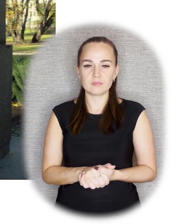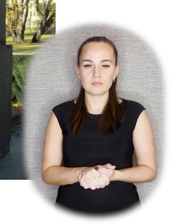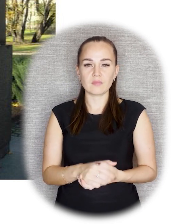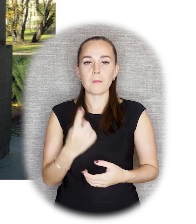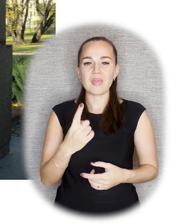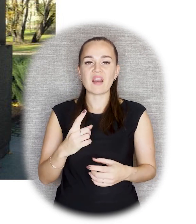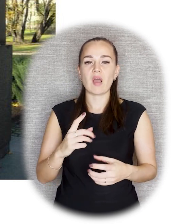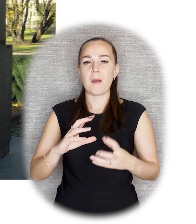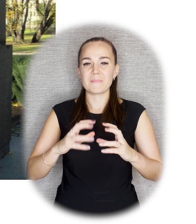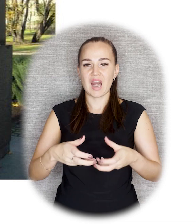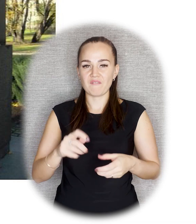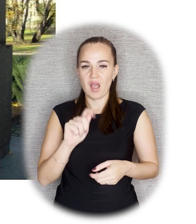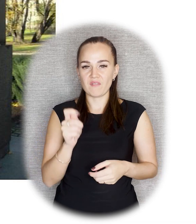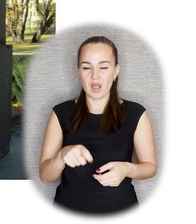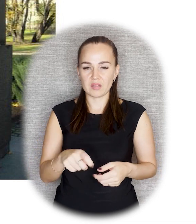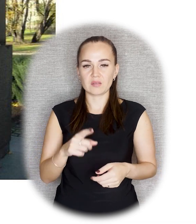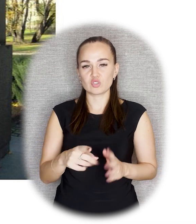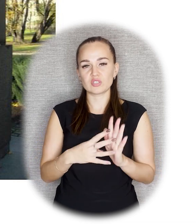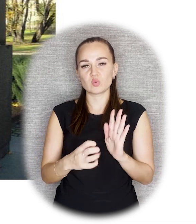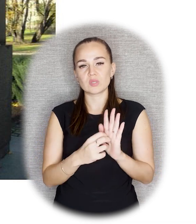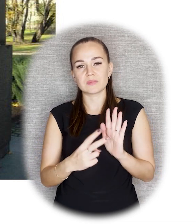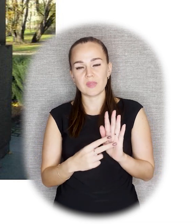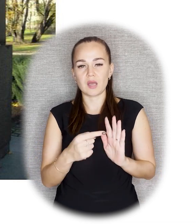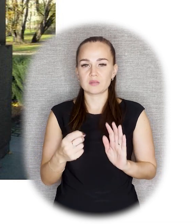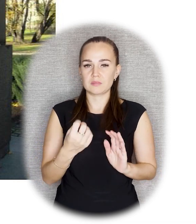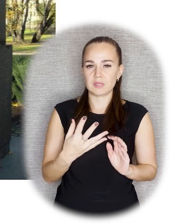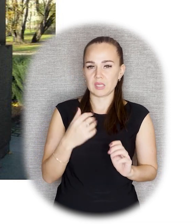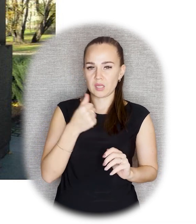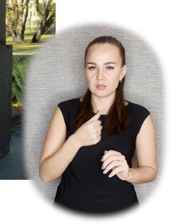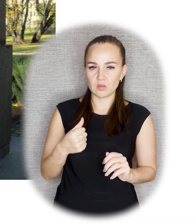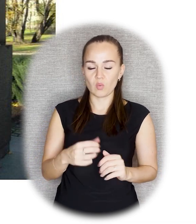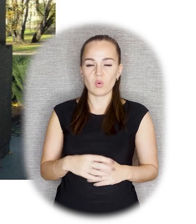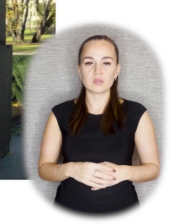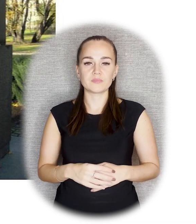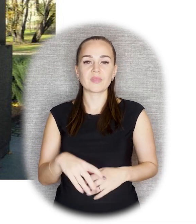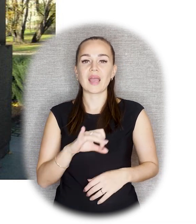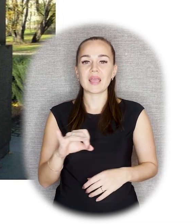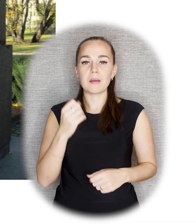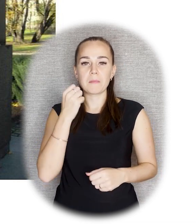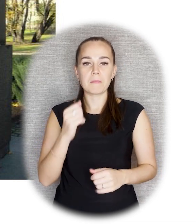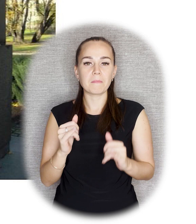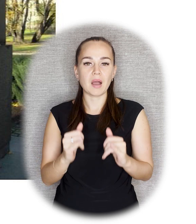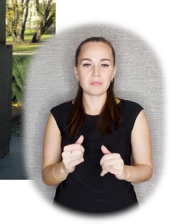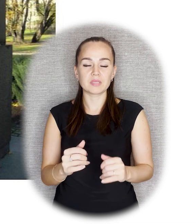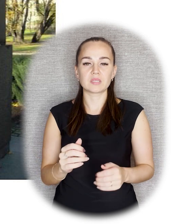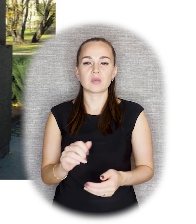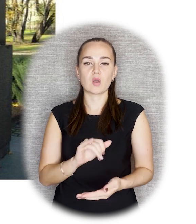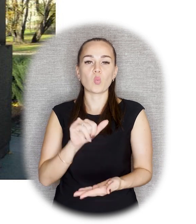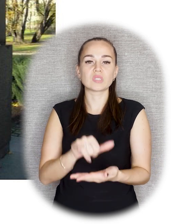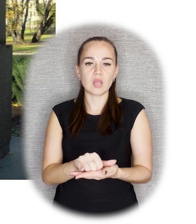беженки Первой мировой войны, то есть это 1913-1915 год, такая диссировка. И